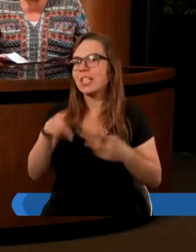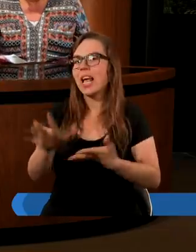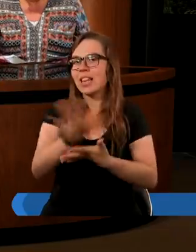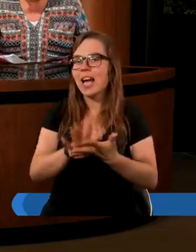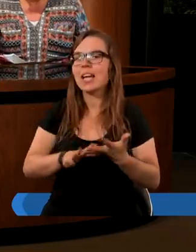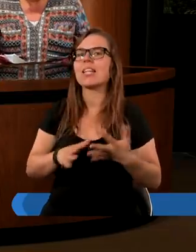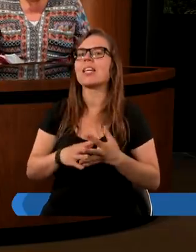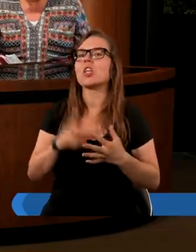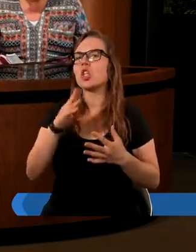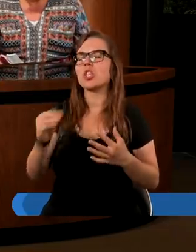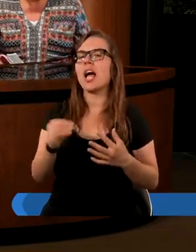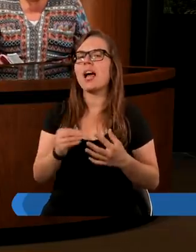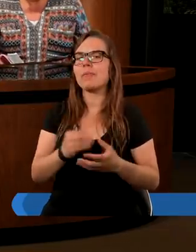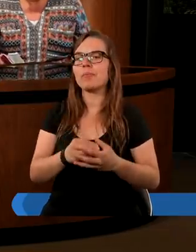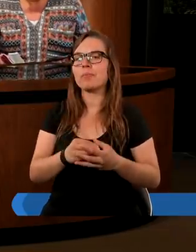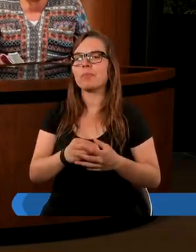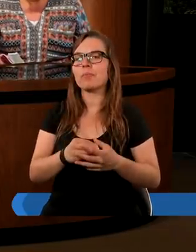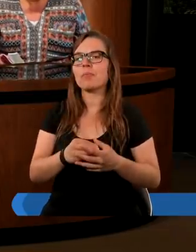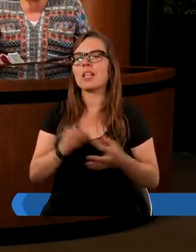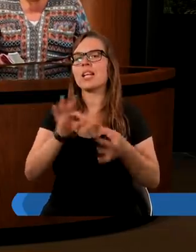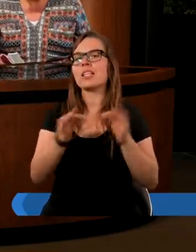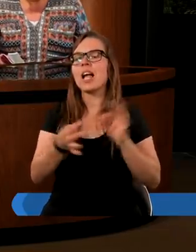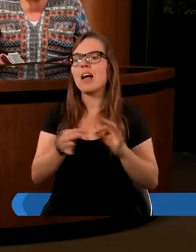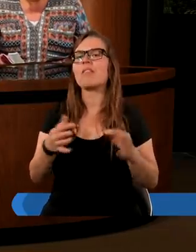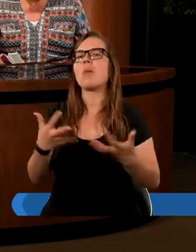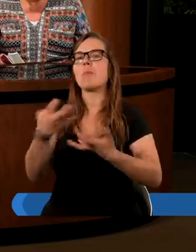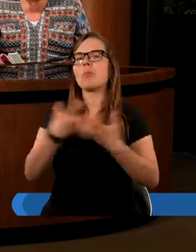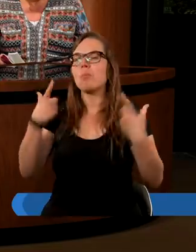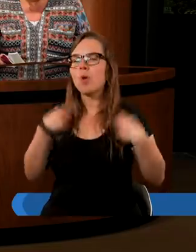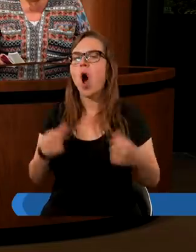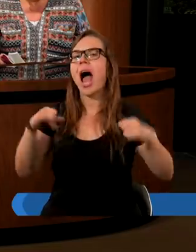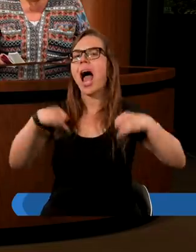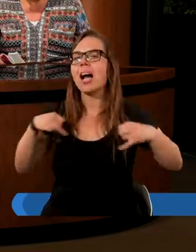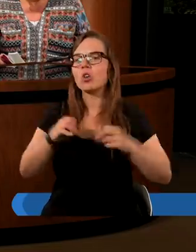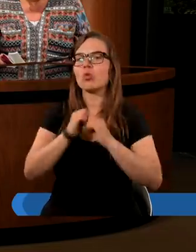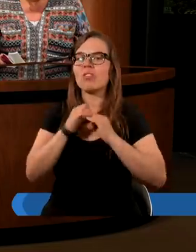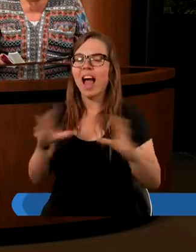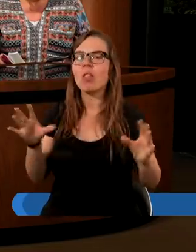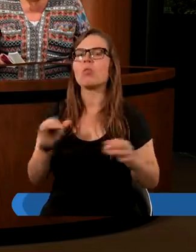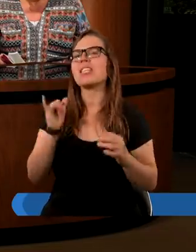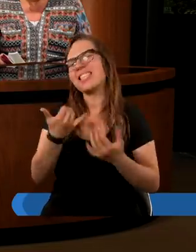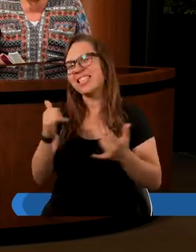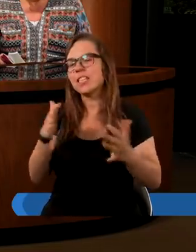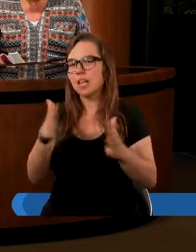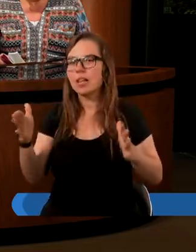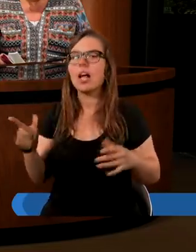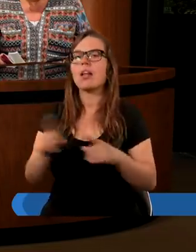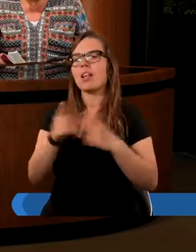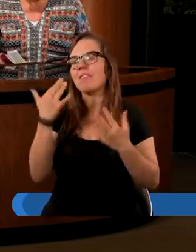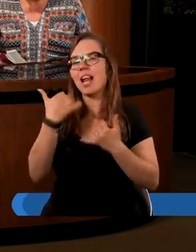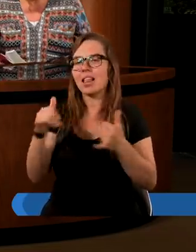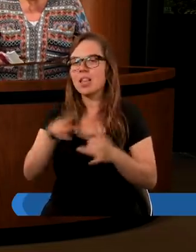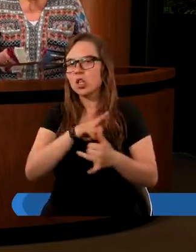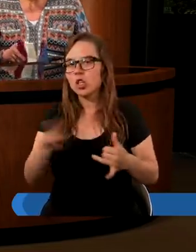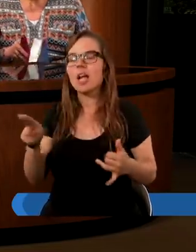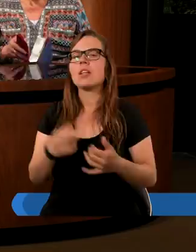teksty, że nawet przybiera postać anioła światłości i tak dalej i wiele innych